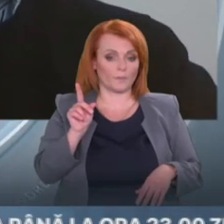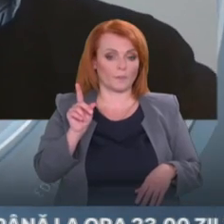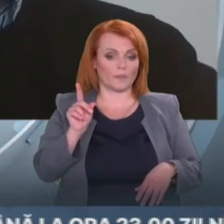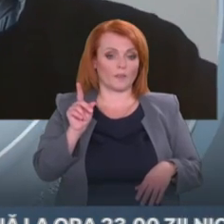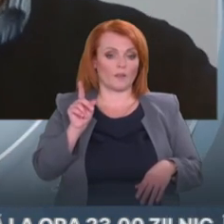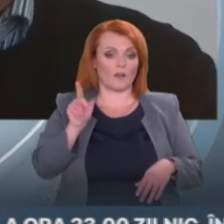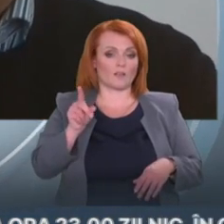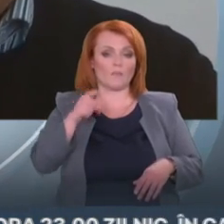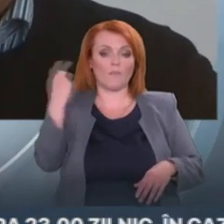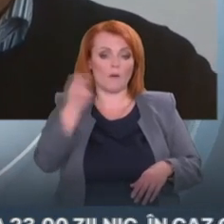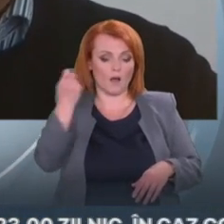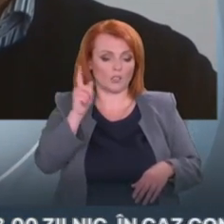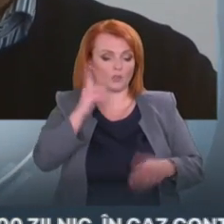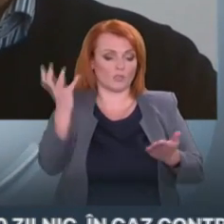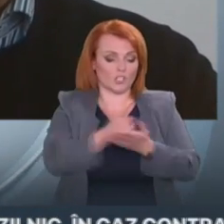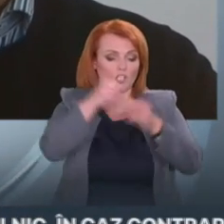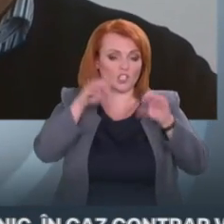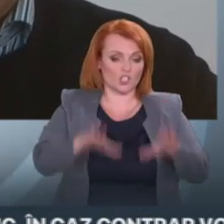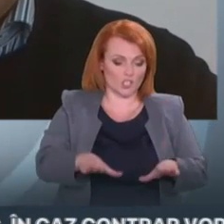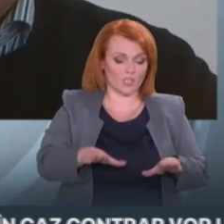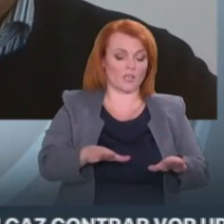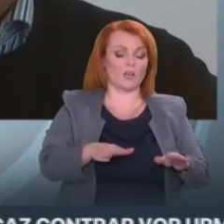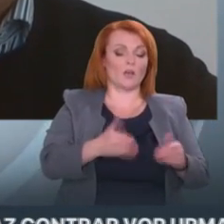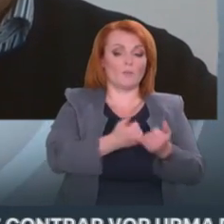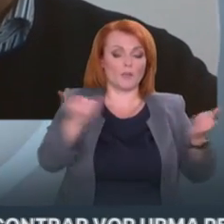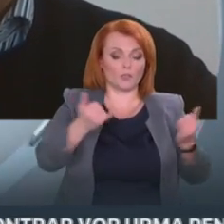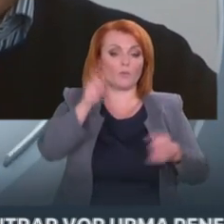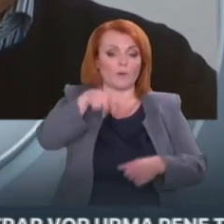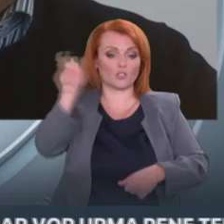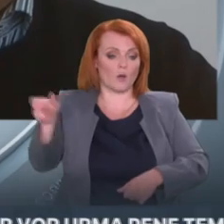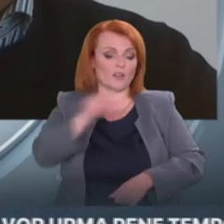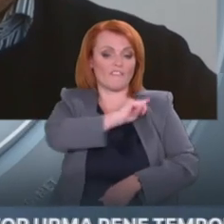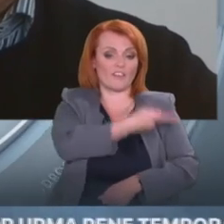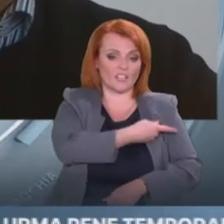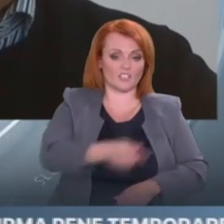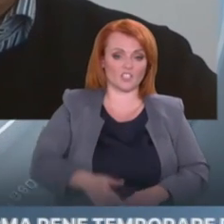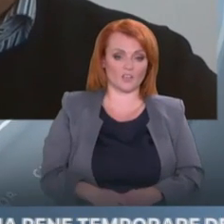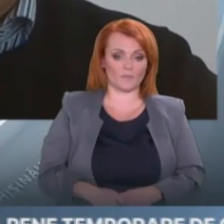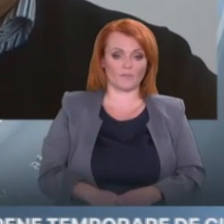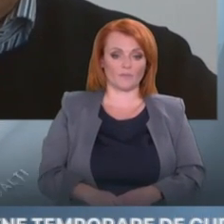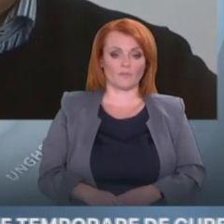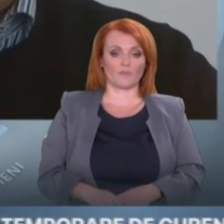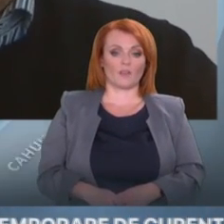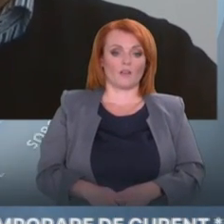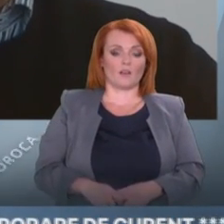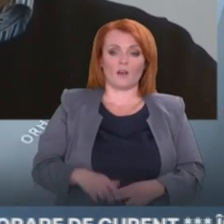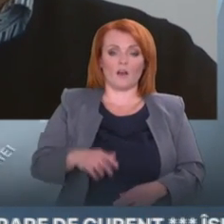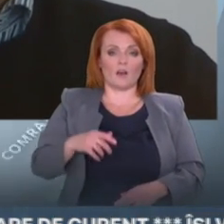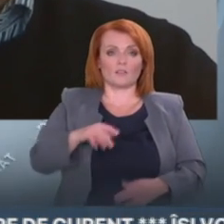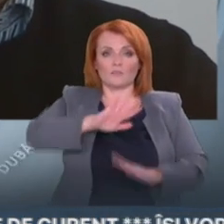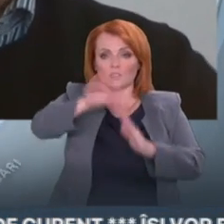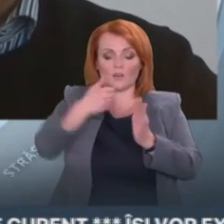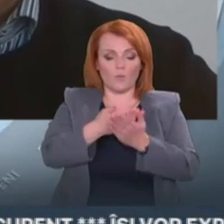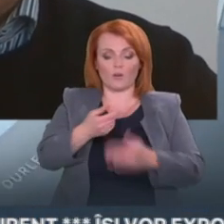de energie regenerabilă pentru persoanele fizice. Deci nu a venit cu niciun suport, niciun instrument de susținere financiară a cetățenilor care